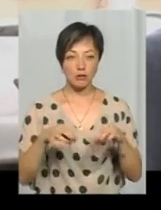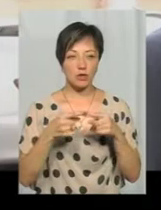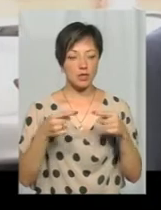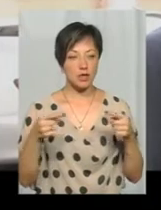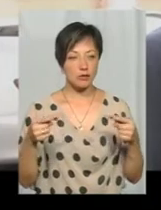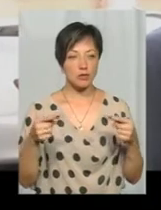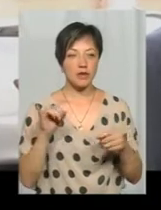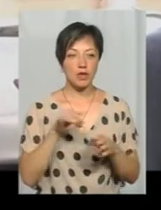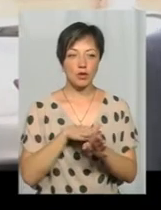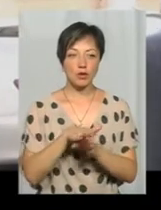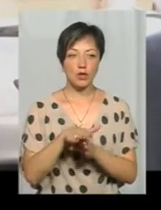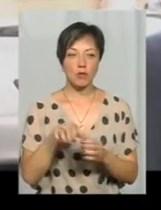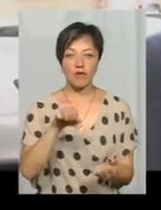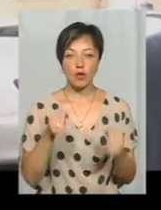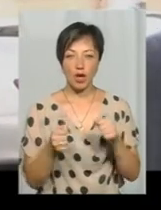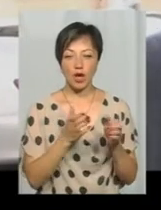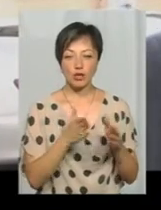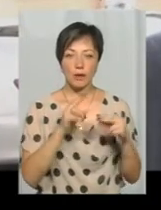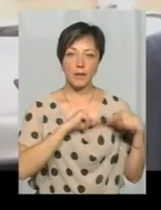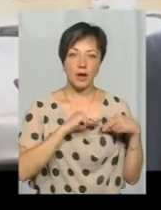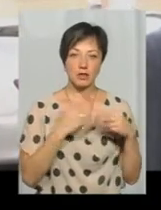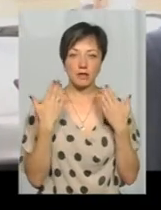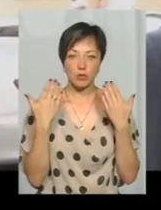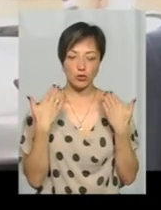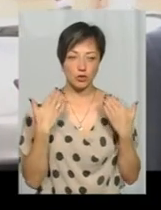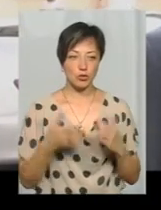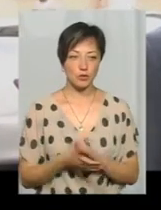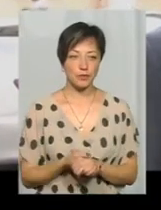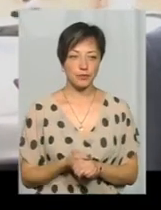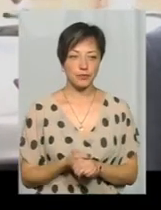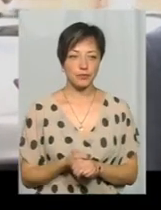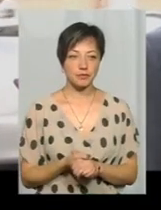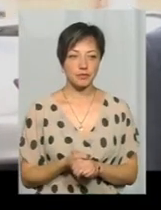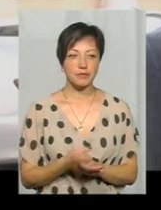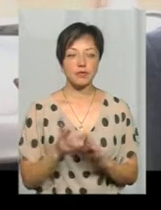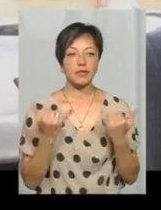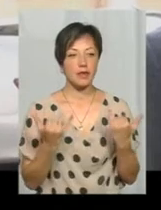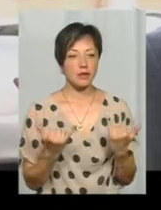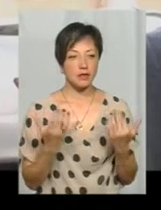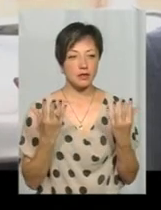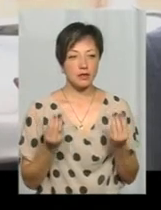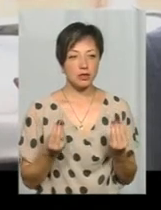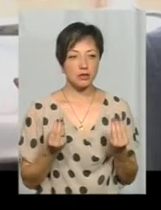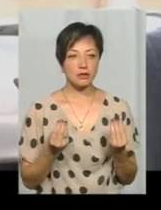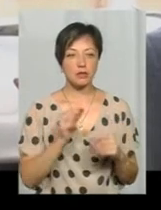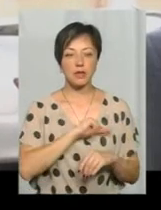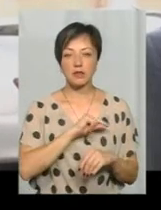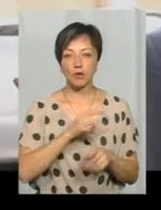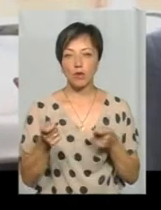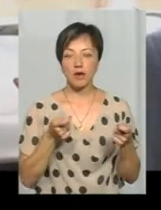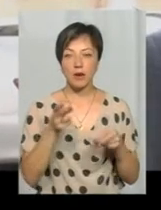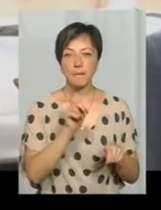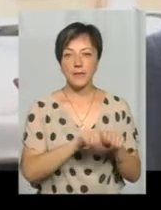засобів та дотримання водіями режимів праці та відпочинку. На даний час працівниками управління